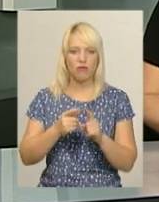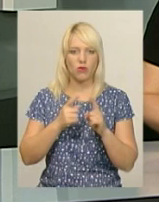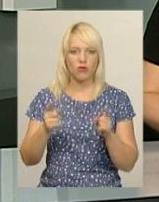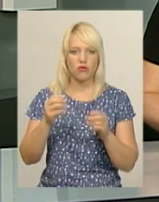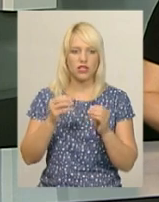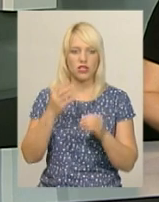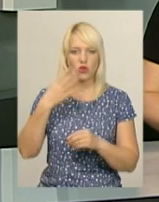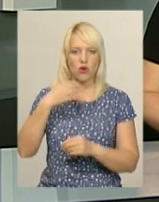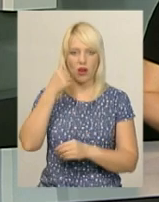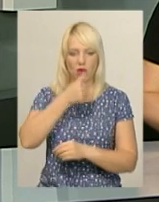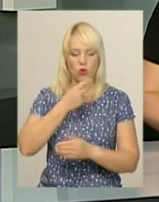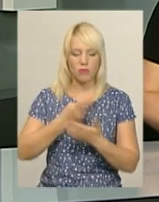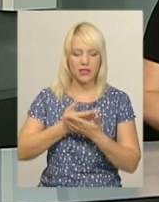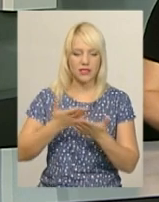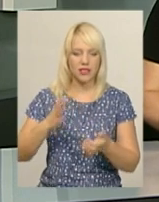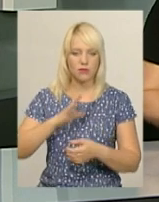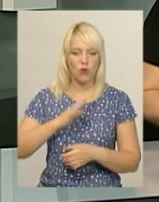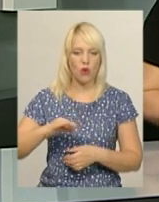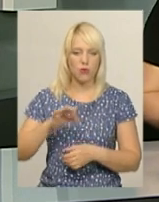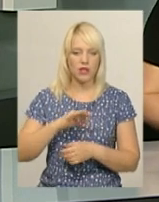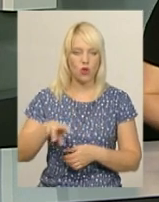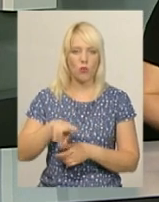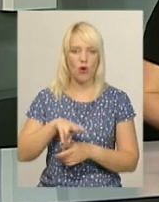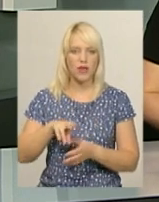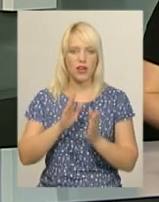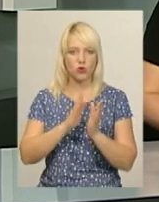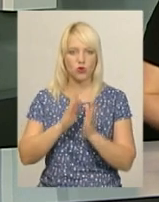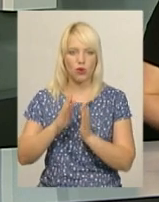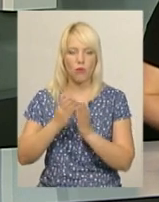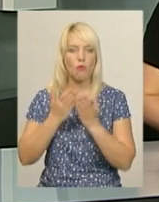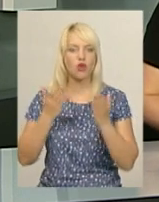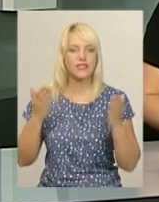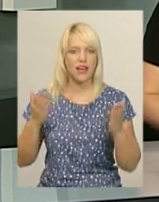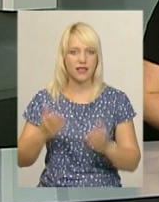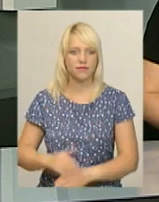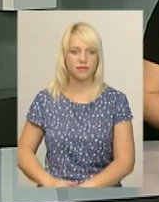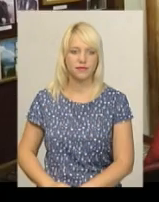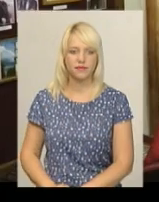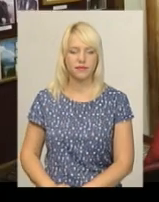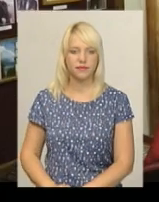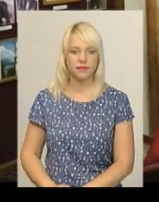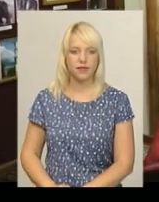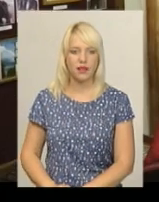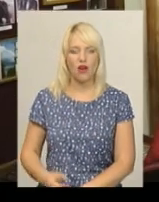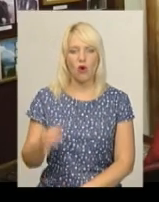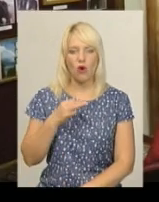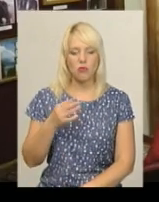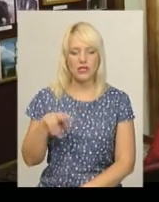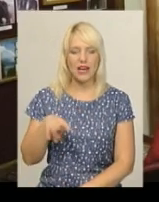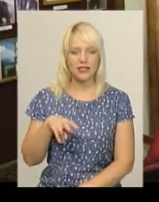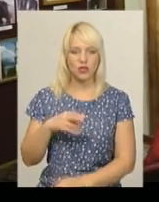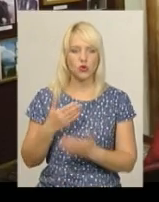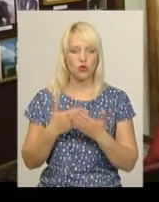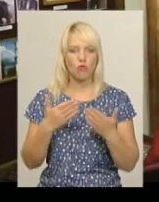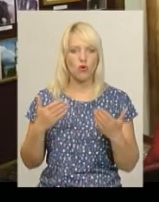років. Презентація відбулася в обласному літературному музеї. Ірина Хижа з подробицями. В обласному літературному